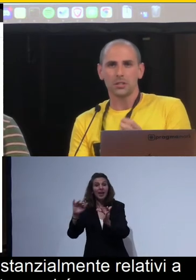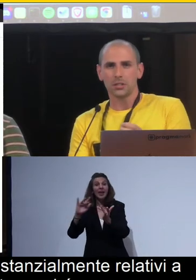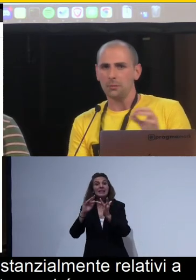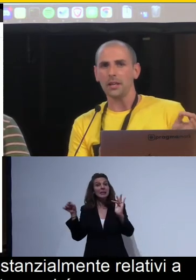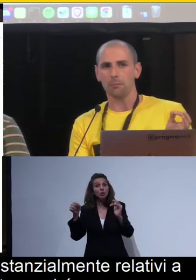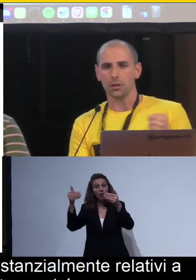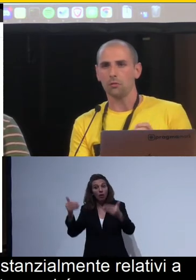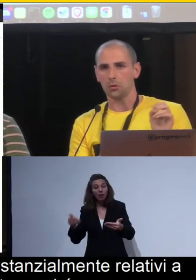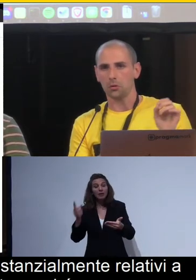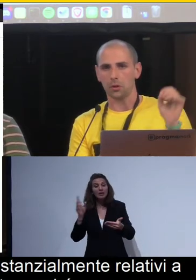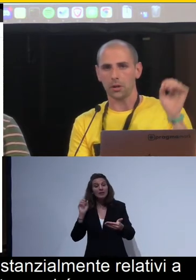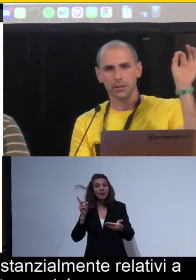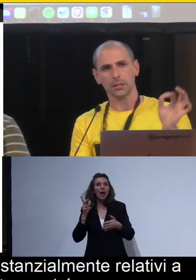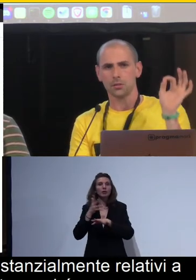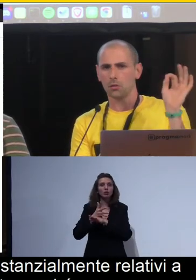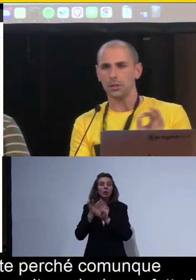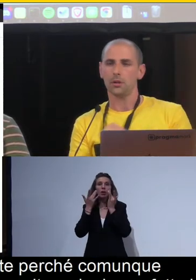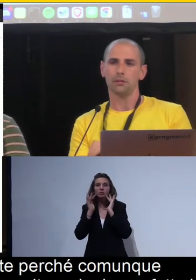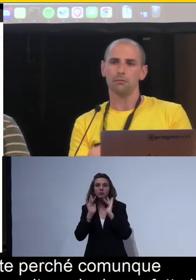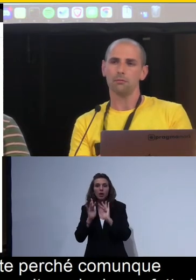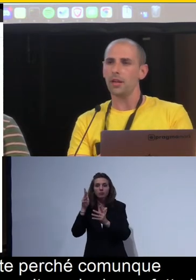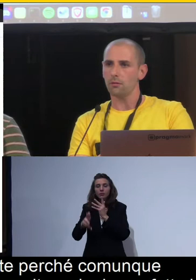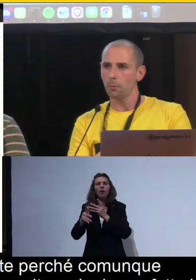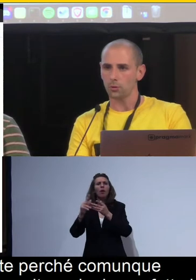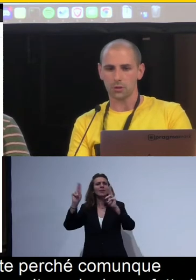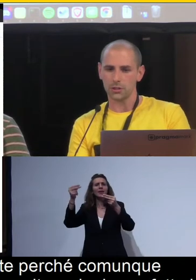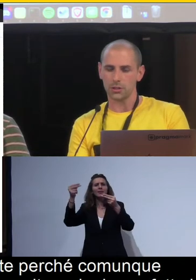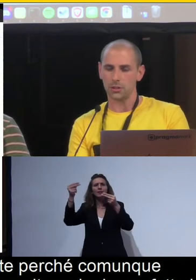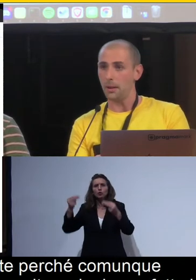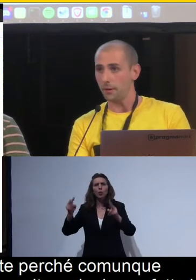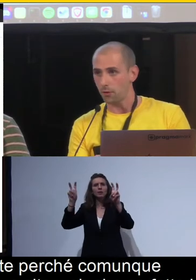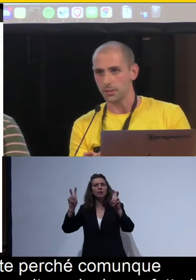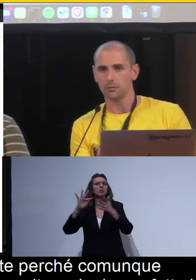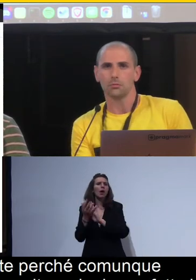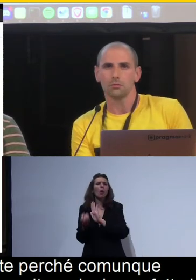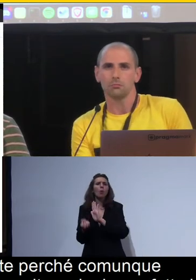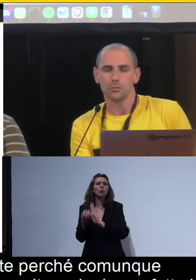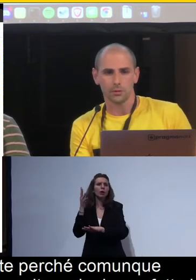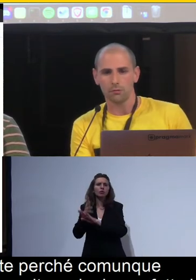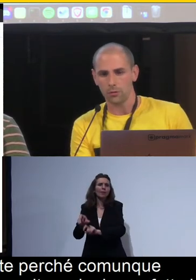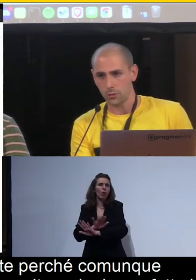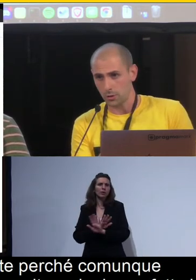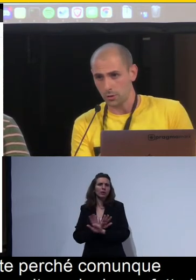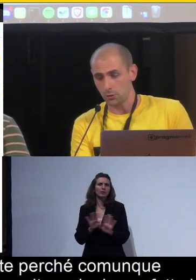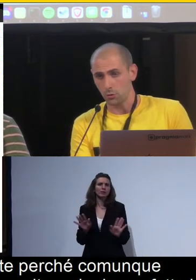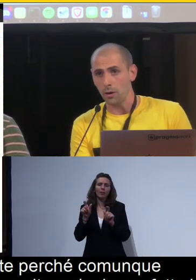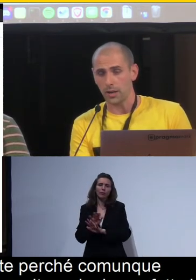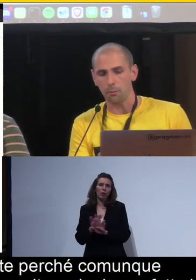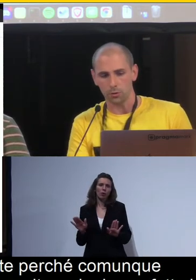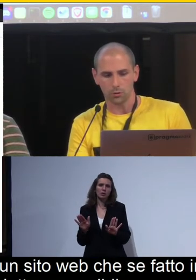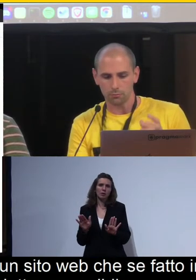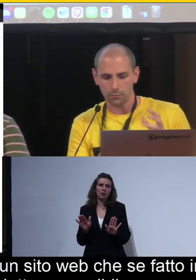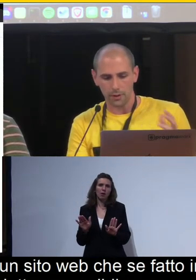accessibile e semplice, ovvero con intestazioni, titoli, viene un prodotto accessibile per forza. Vi ho detto in un